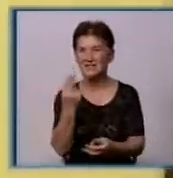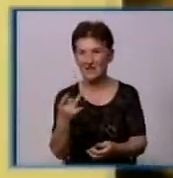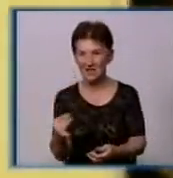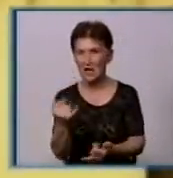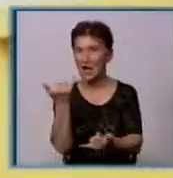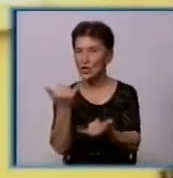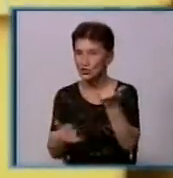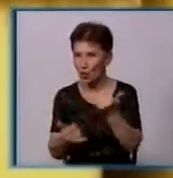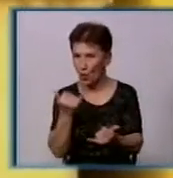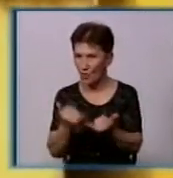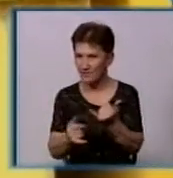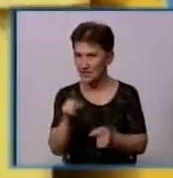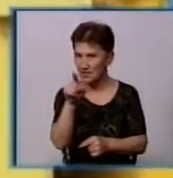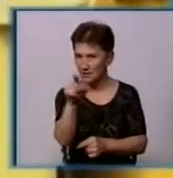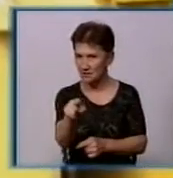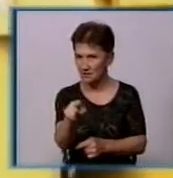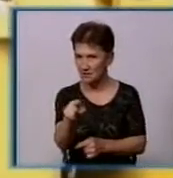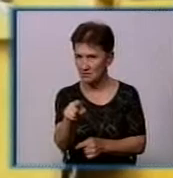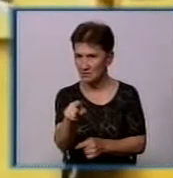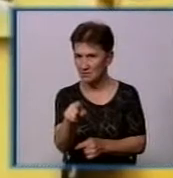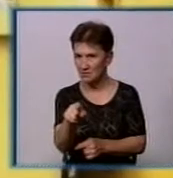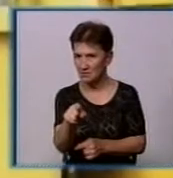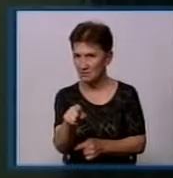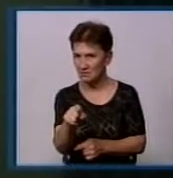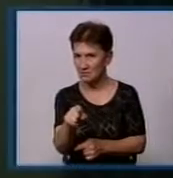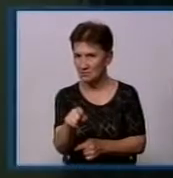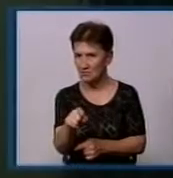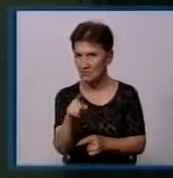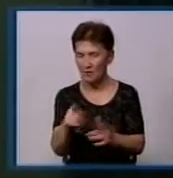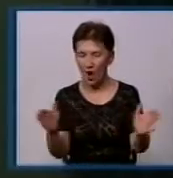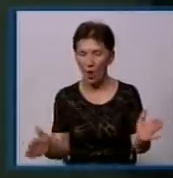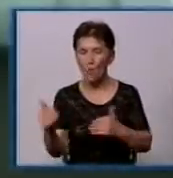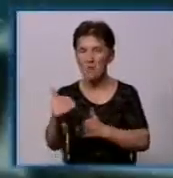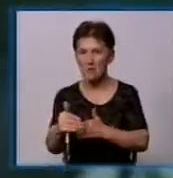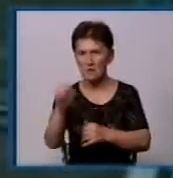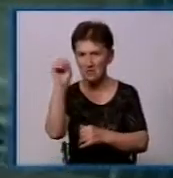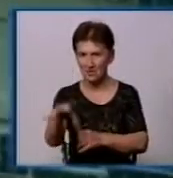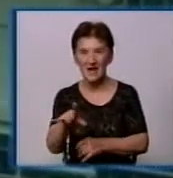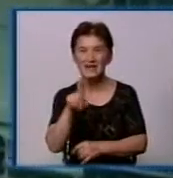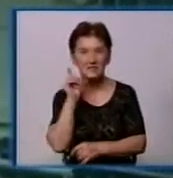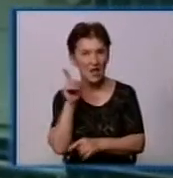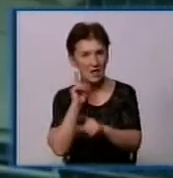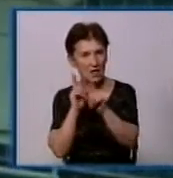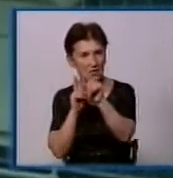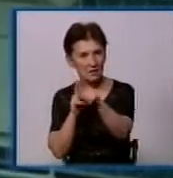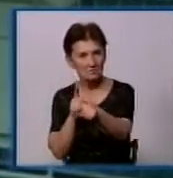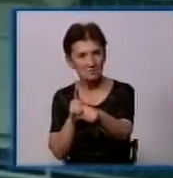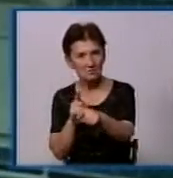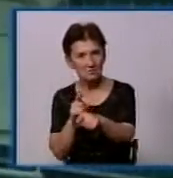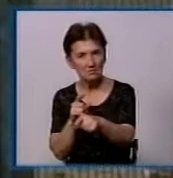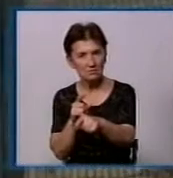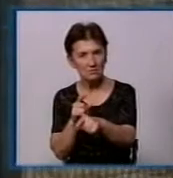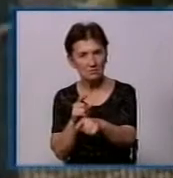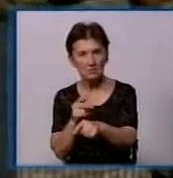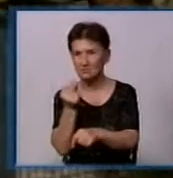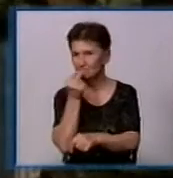жовтий контейнер німецької гельбетона викидають упаковку. В зелений контейнер викидають рештки